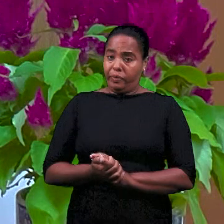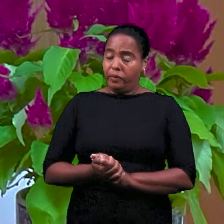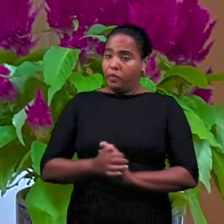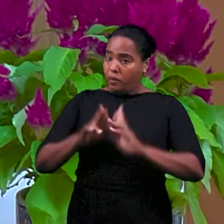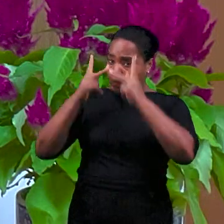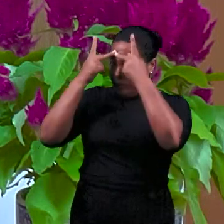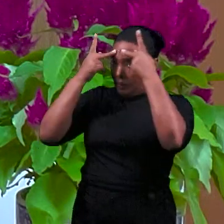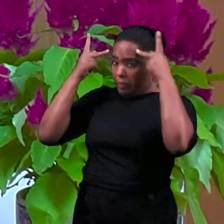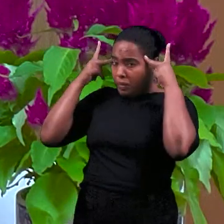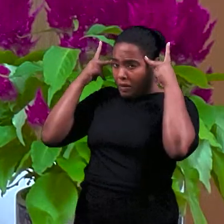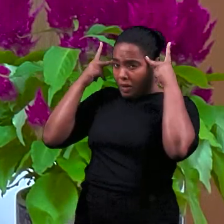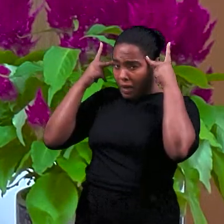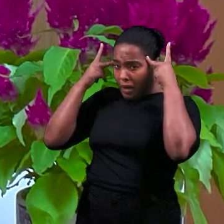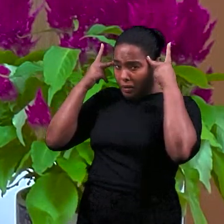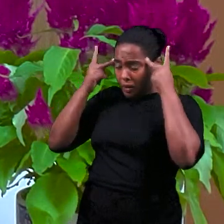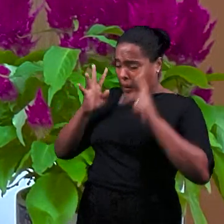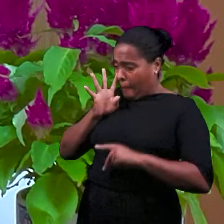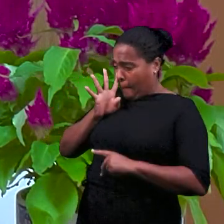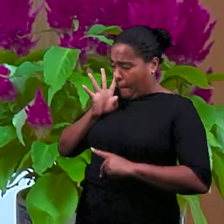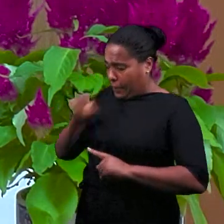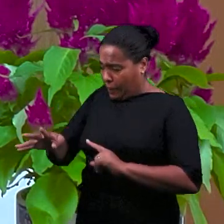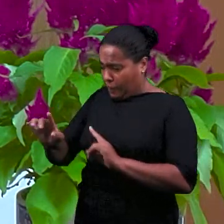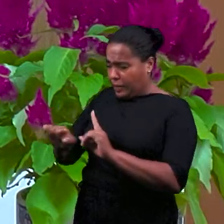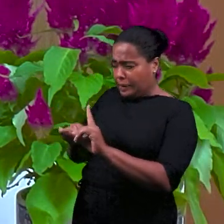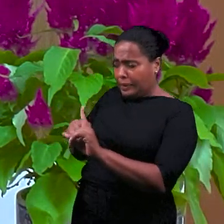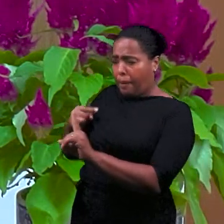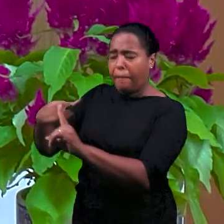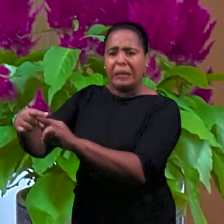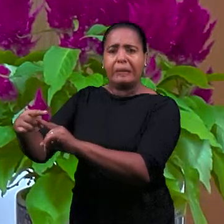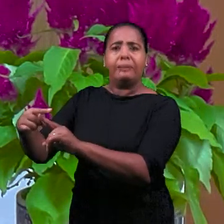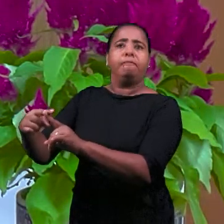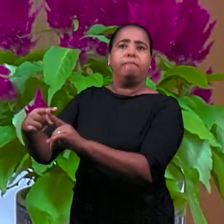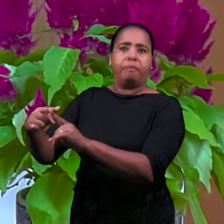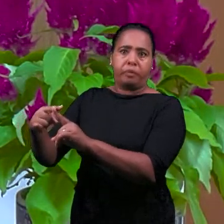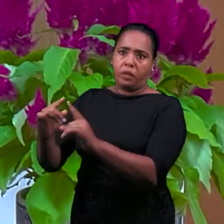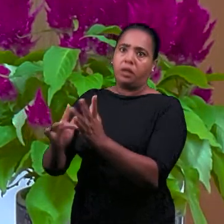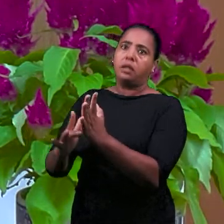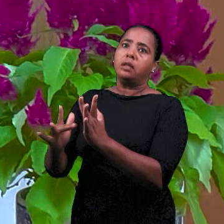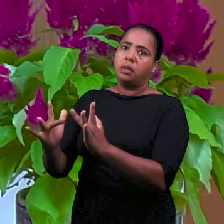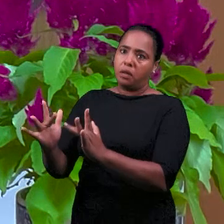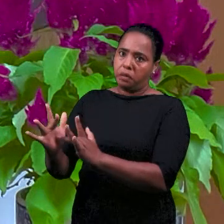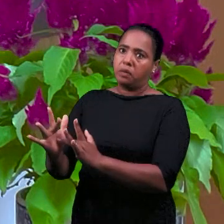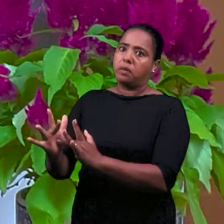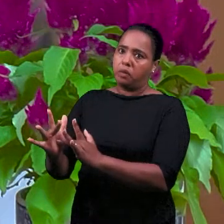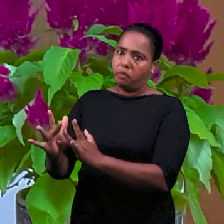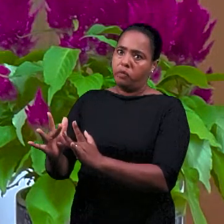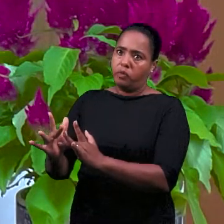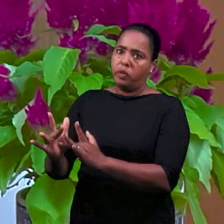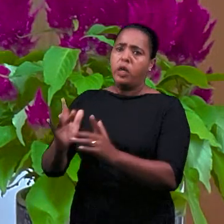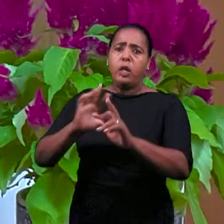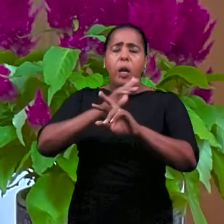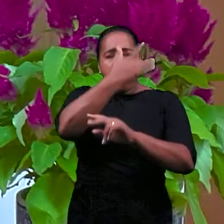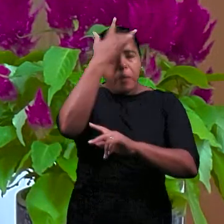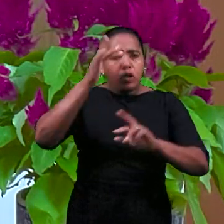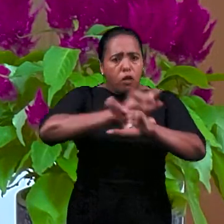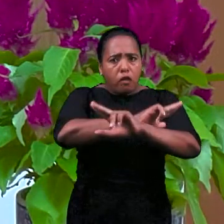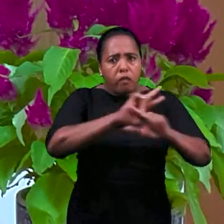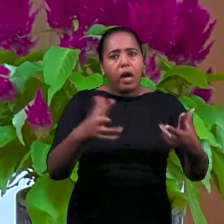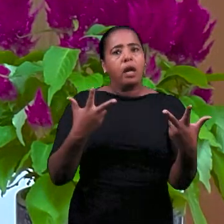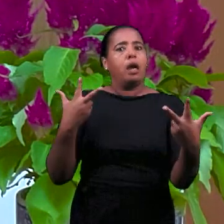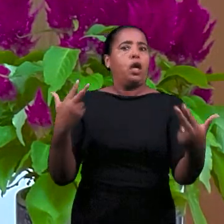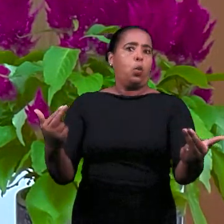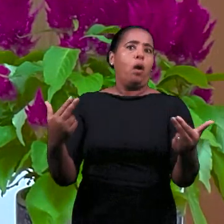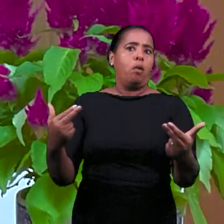осуждал истину, то, что многие сегодня делают. И он спросил, что такое истина, что